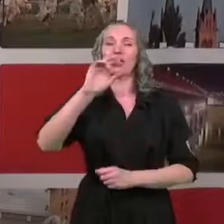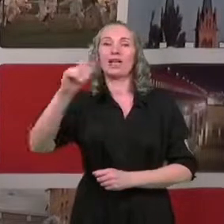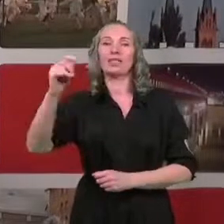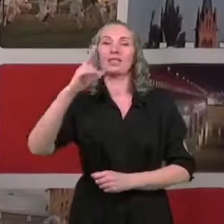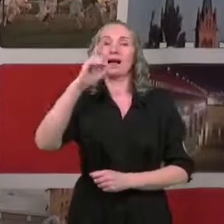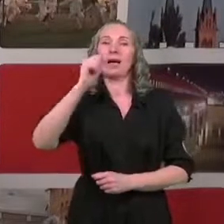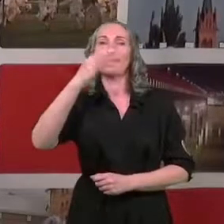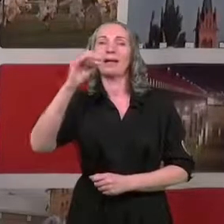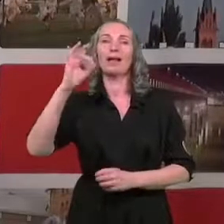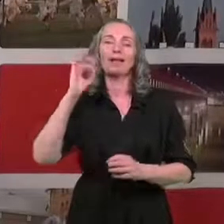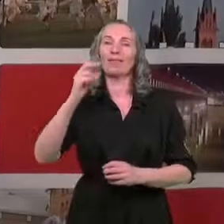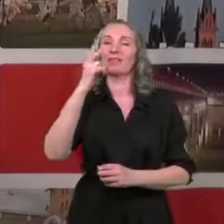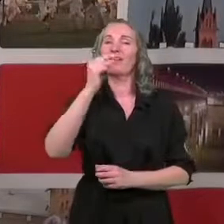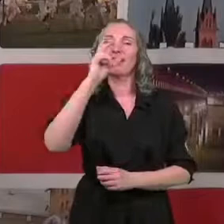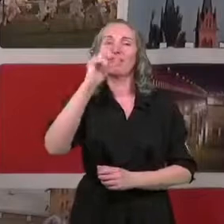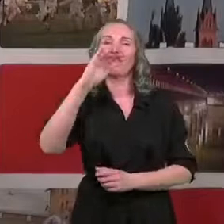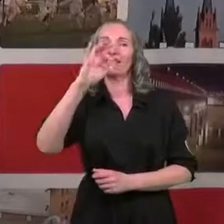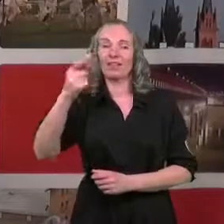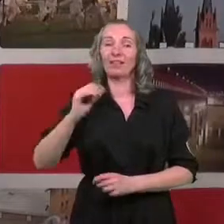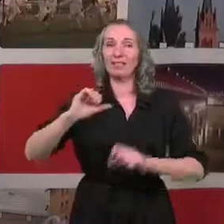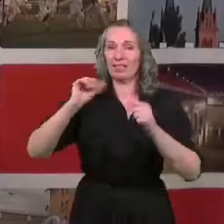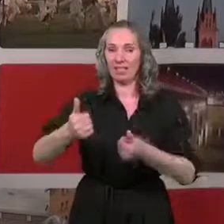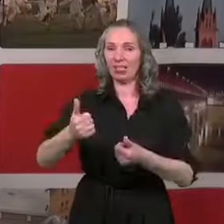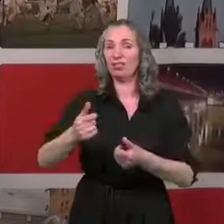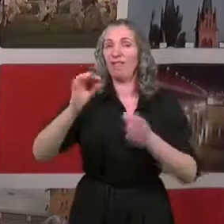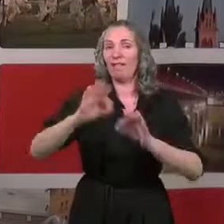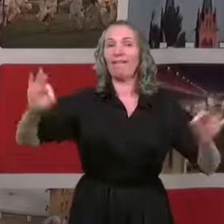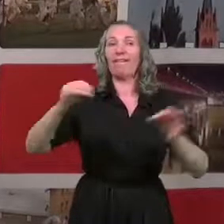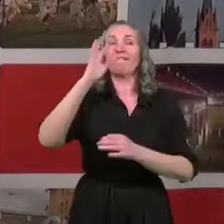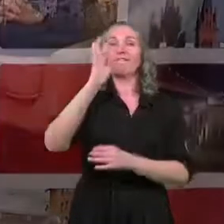ba, nawet kwintetu, stać będzie na utrzymanie filharmonii?